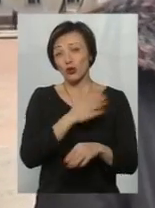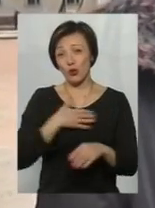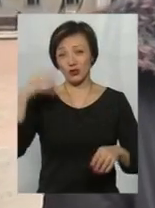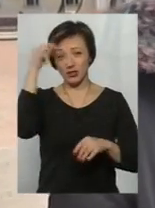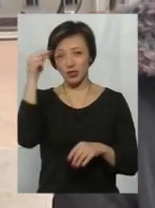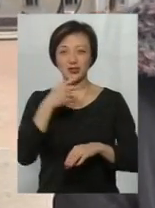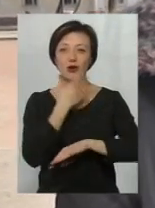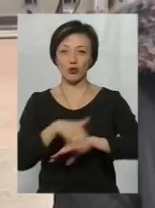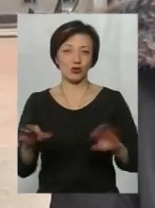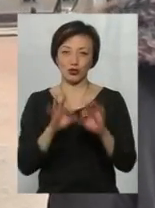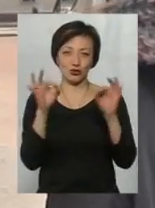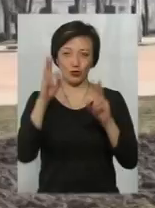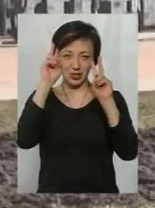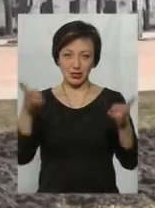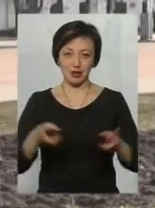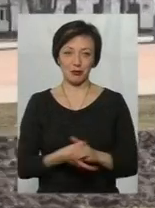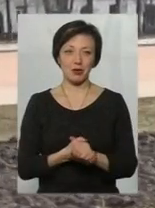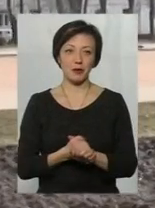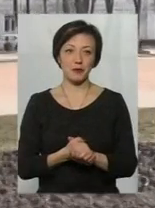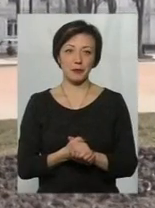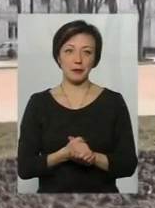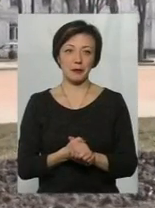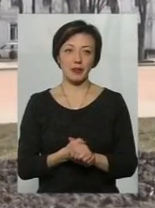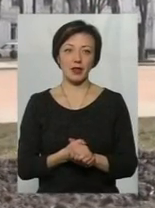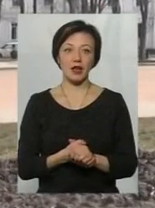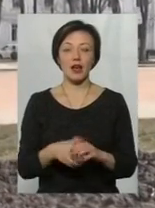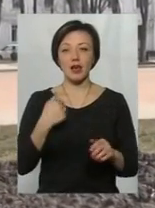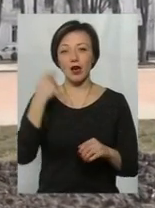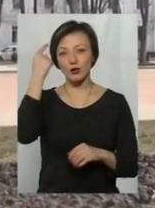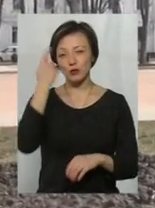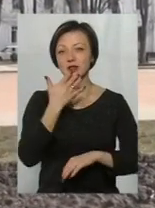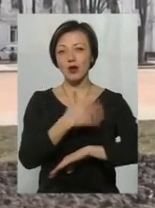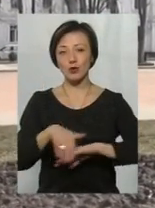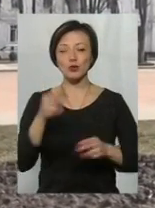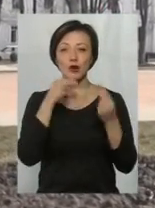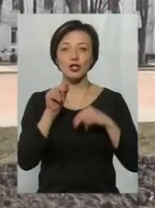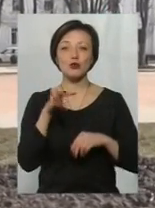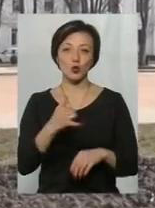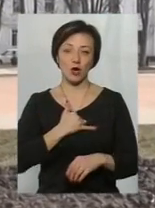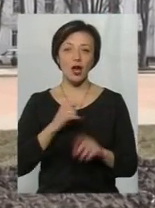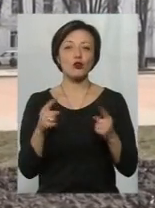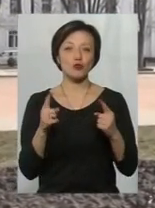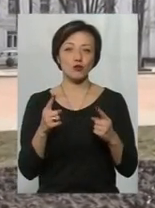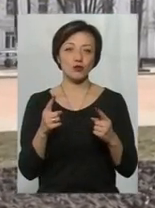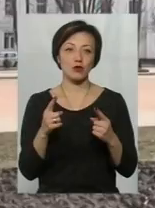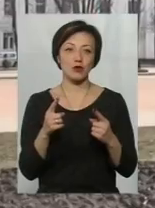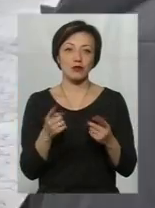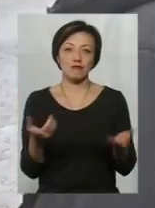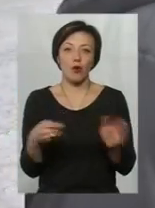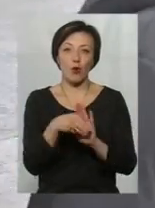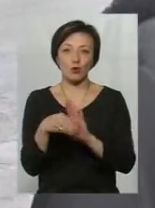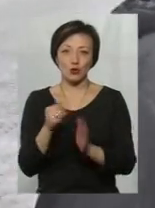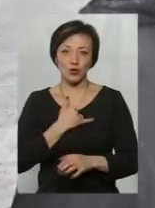вчитися, то і за кордоном нічого не знатиме. Ну, мабуть, що я думаю, за кордоном буде краще, ніж в нас. А чому? Можливо, за щодо корупції.